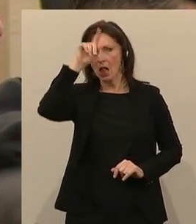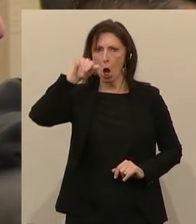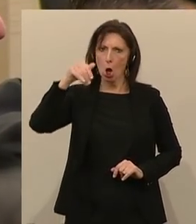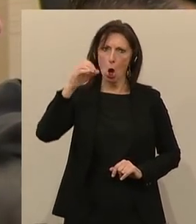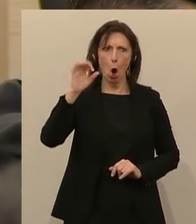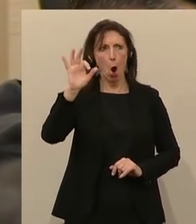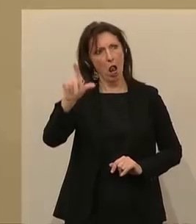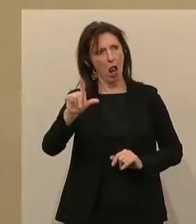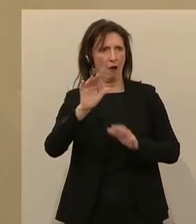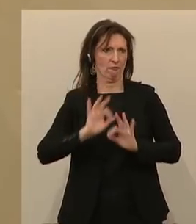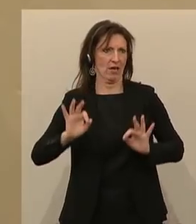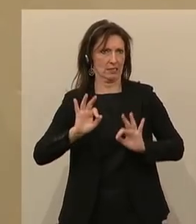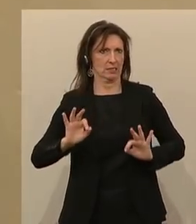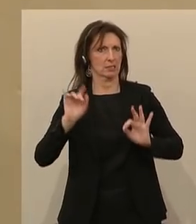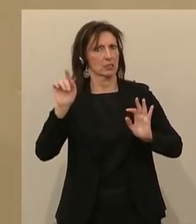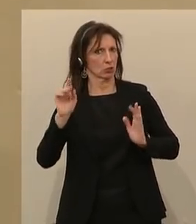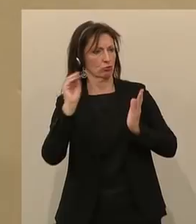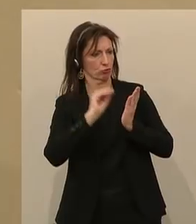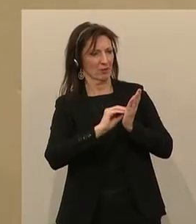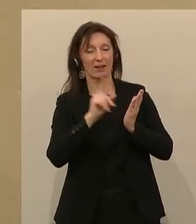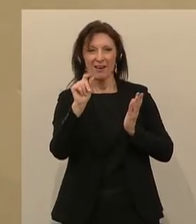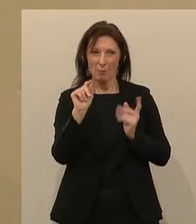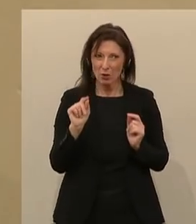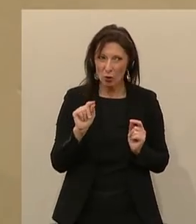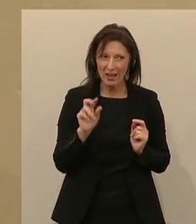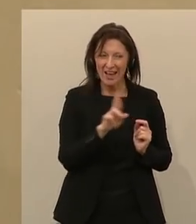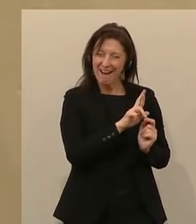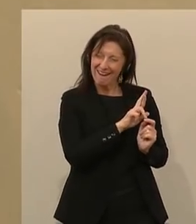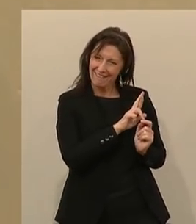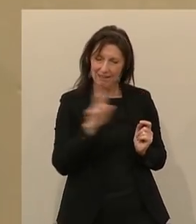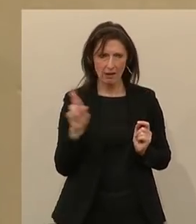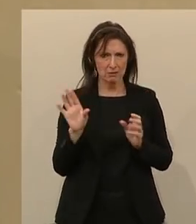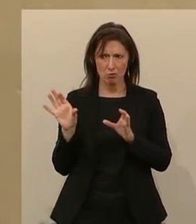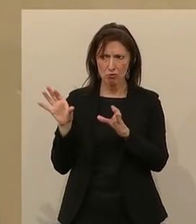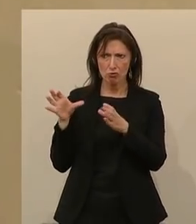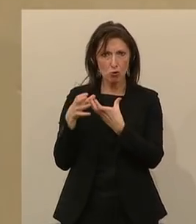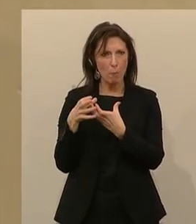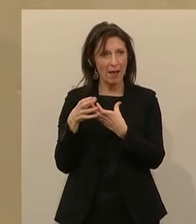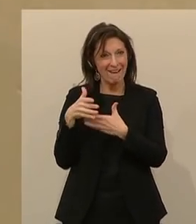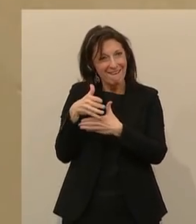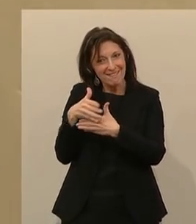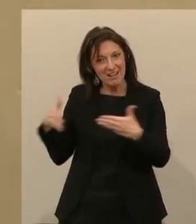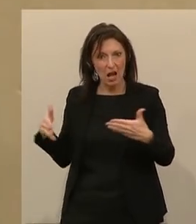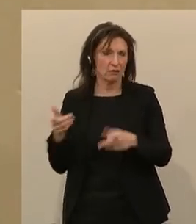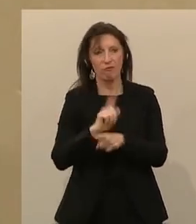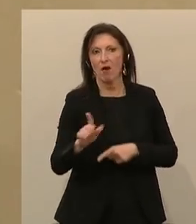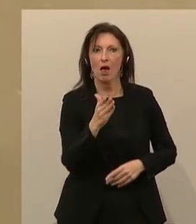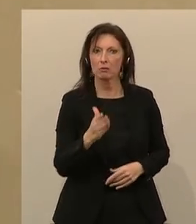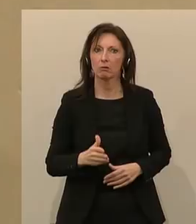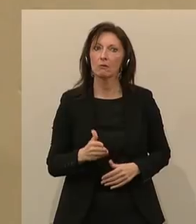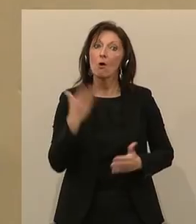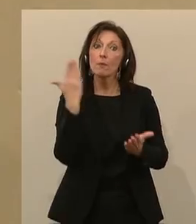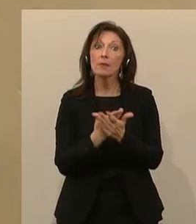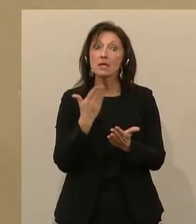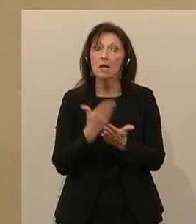Und diese mangelnde Abgrenzung gegen rechtsrechte Gruppen in diesem Land führt dazu, dass